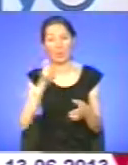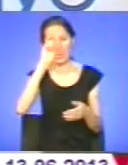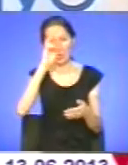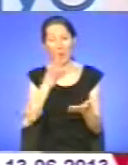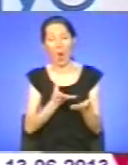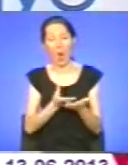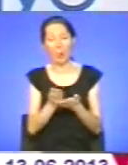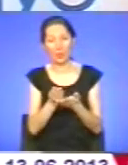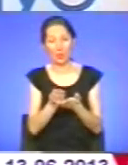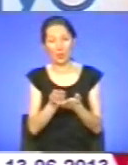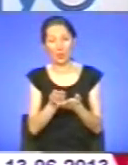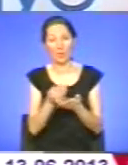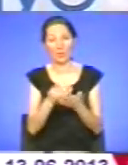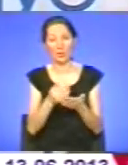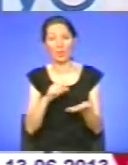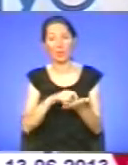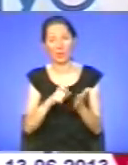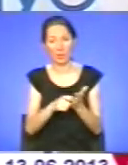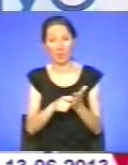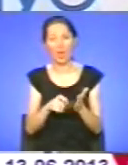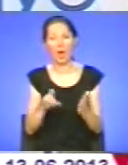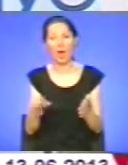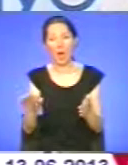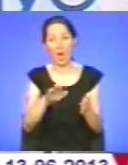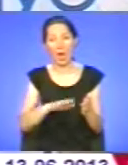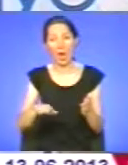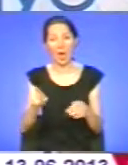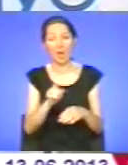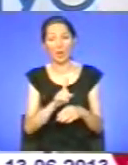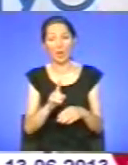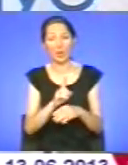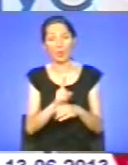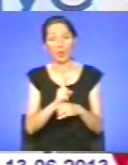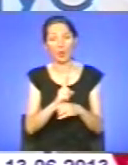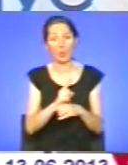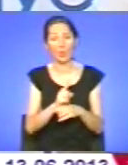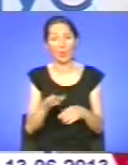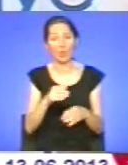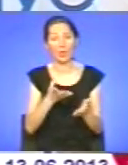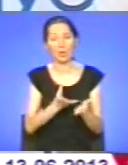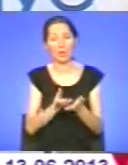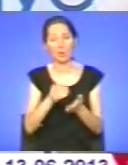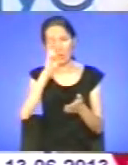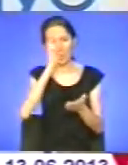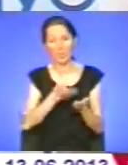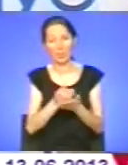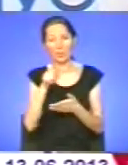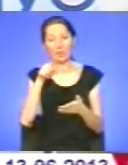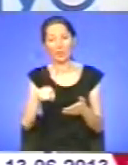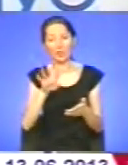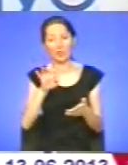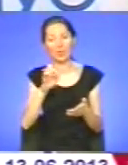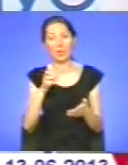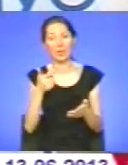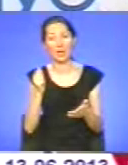оплачує, якщо квартира в межах нормативної площі, держава оплачує 1400 гривень за вас, за